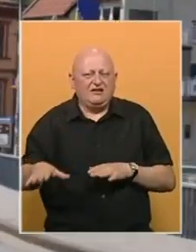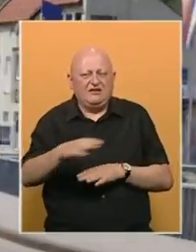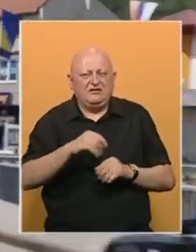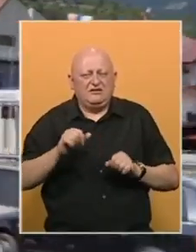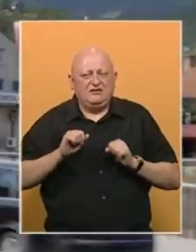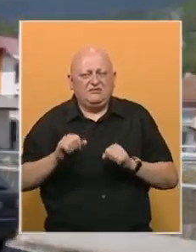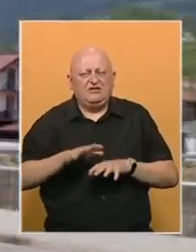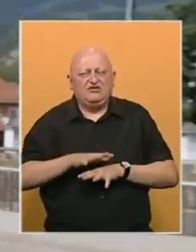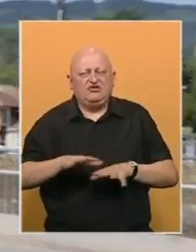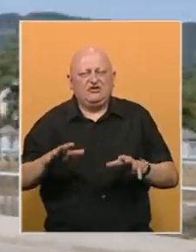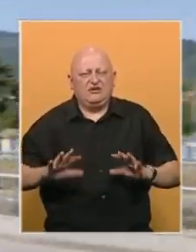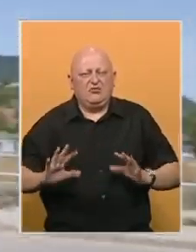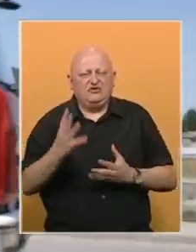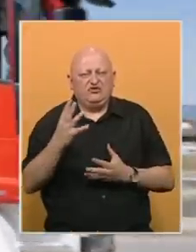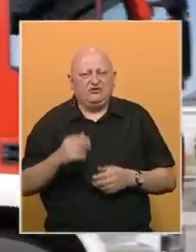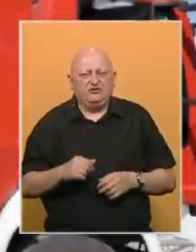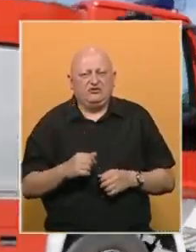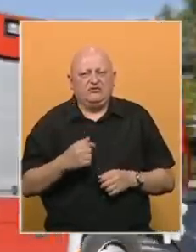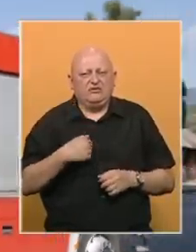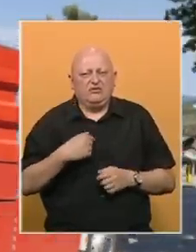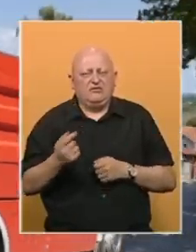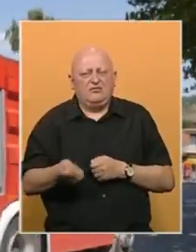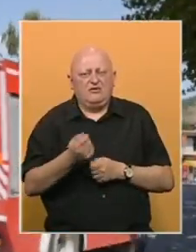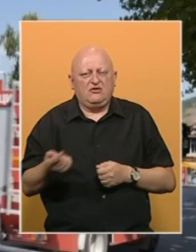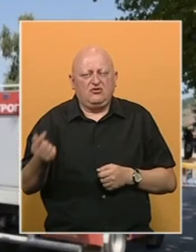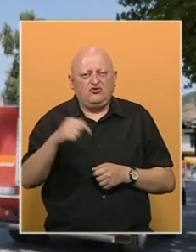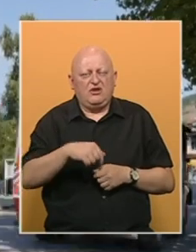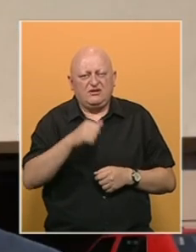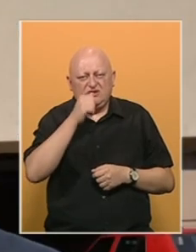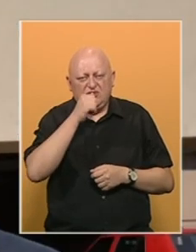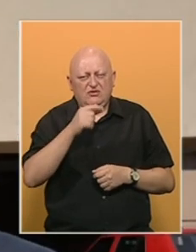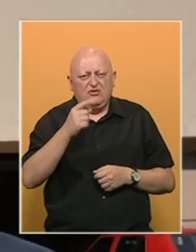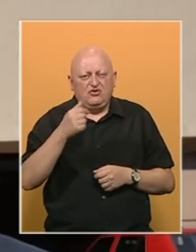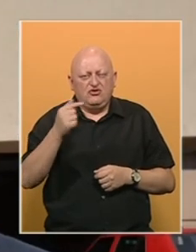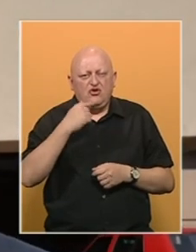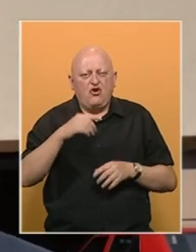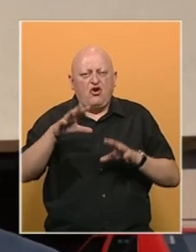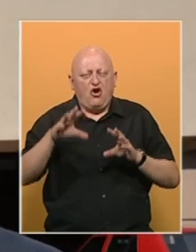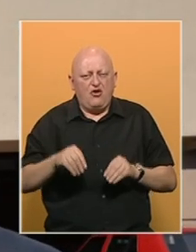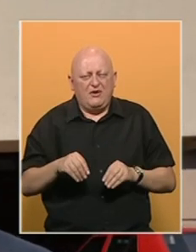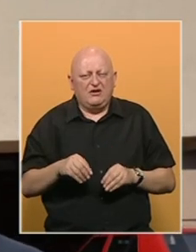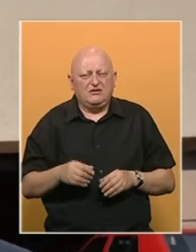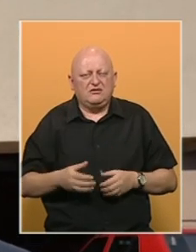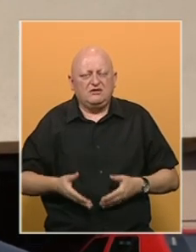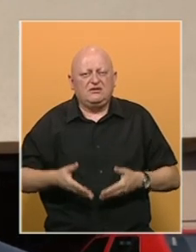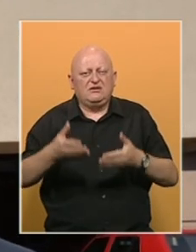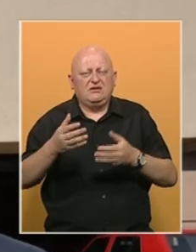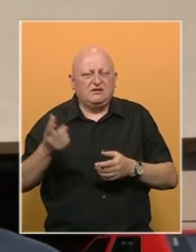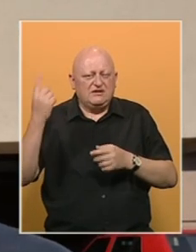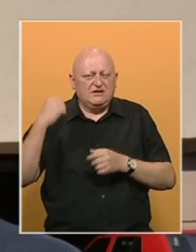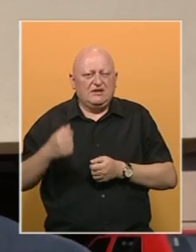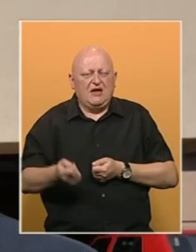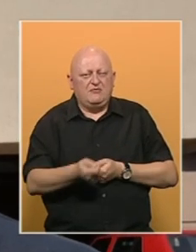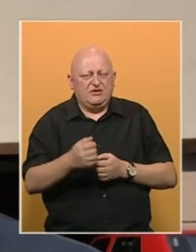spriječili dalje širenje požara. Mi sa našim vozilom smo dopremali vodu ljudima koji gasi i iznosili na prtnjače,